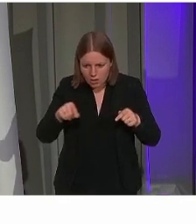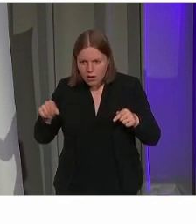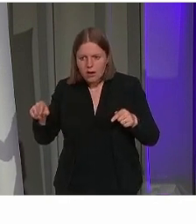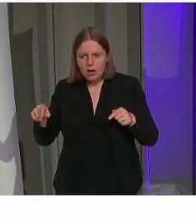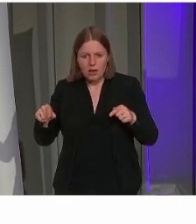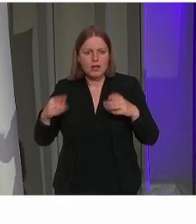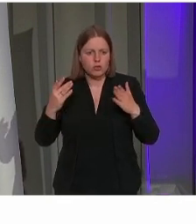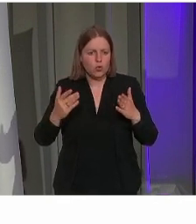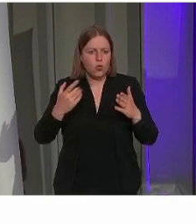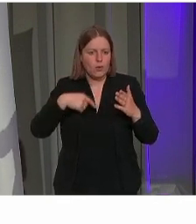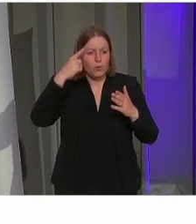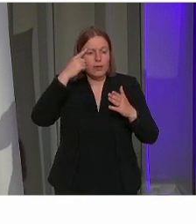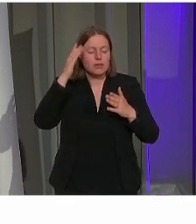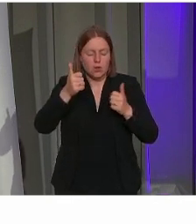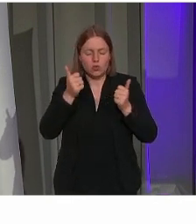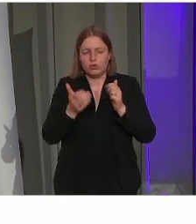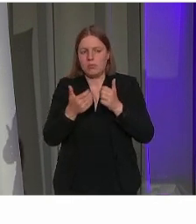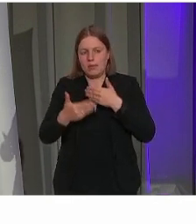manier uitgevoerd wordt.